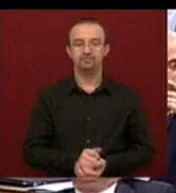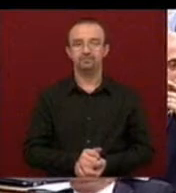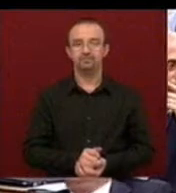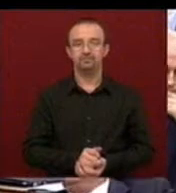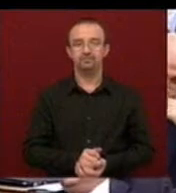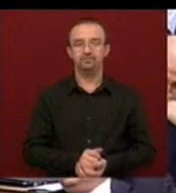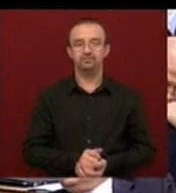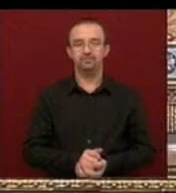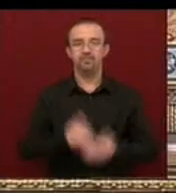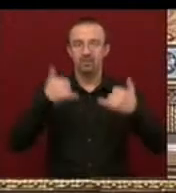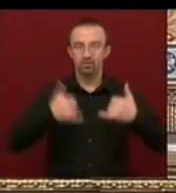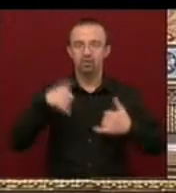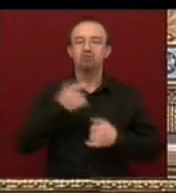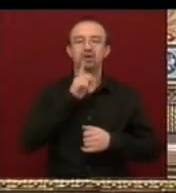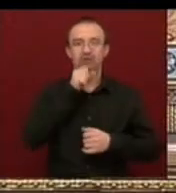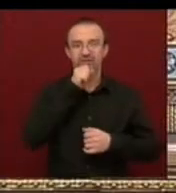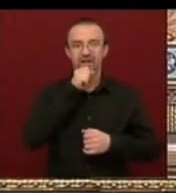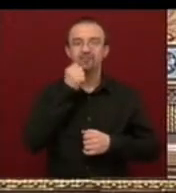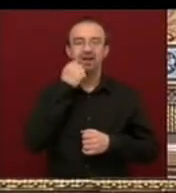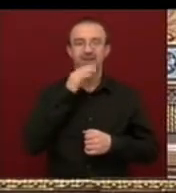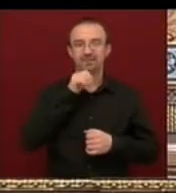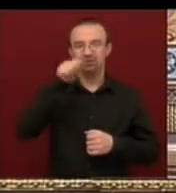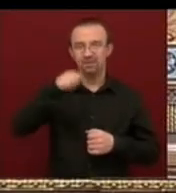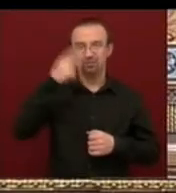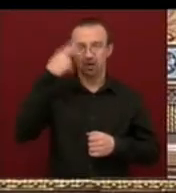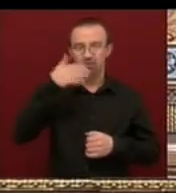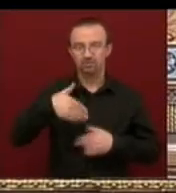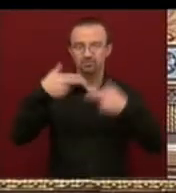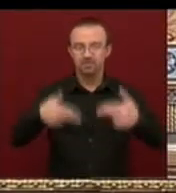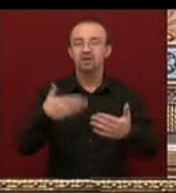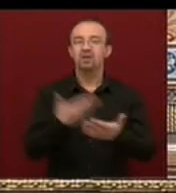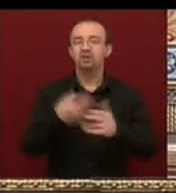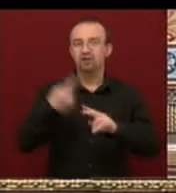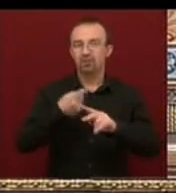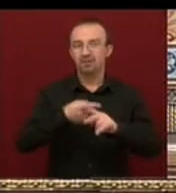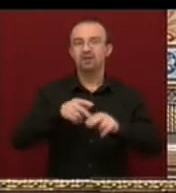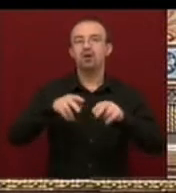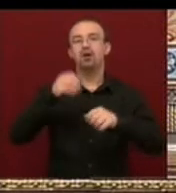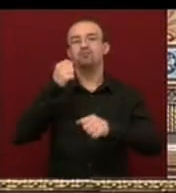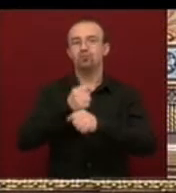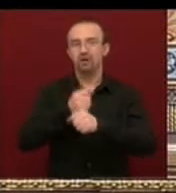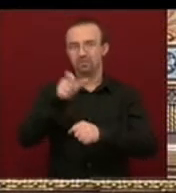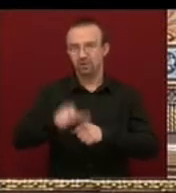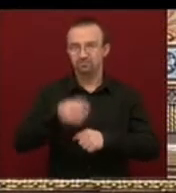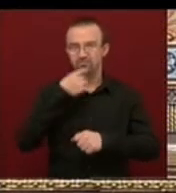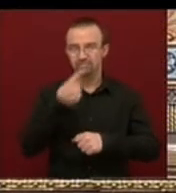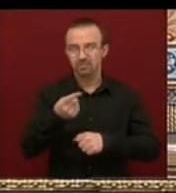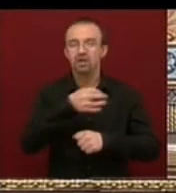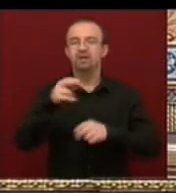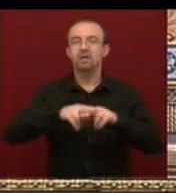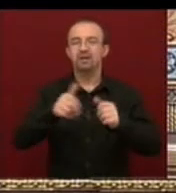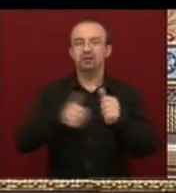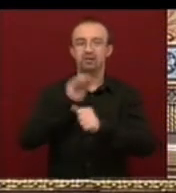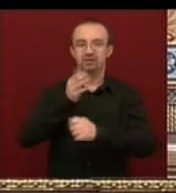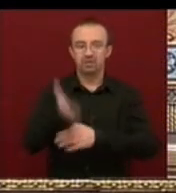Most Józsa István, MSZK-s képviselő úr következik. Gazdaságpolitika tényszerű bukása címmel mondja el napi rendelőti hozzászólását.